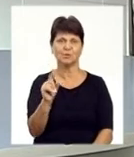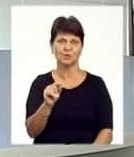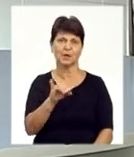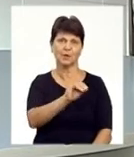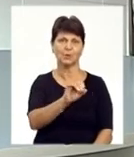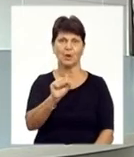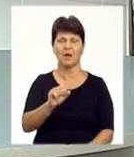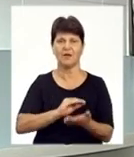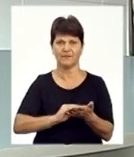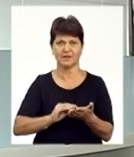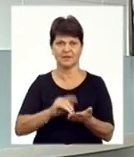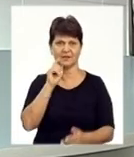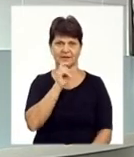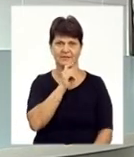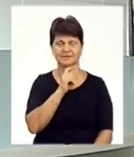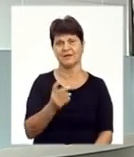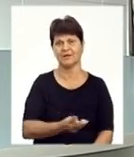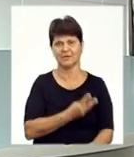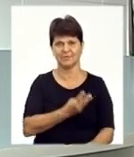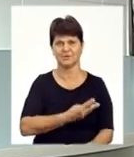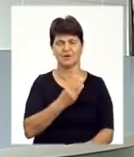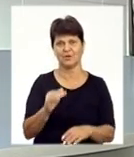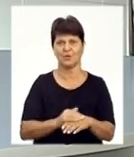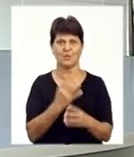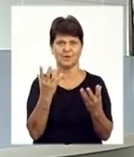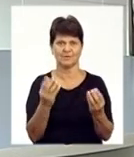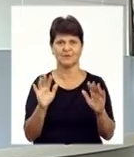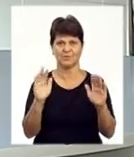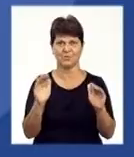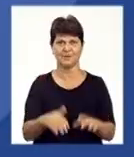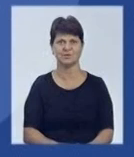ЮА Вінниця. Я ж бажаю лише добрих новин. Дякую, що дивились.